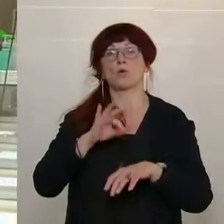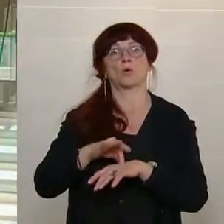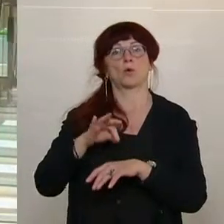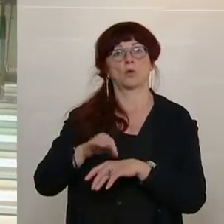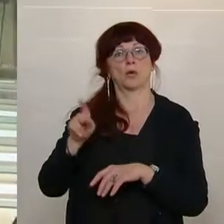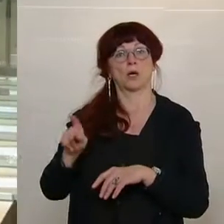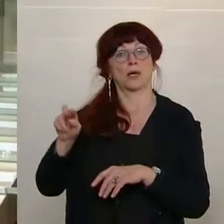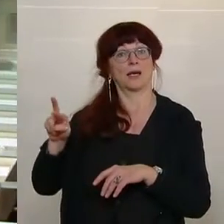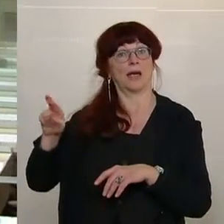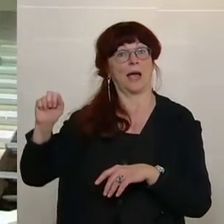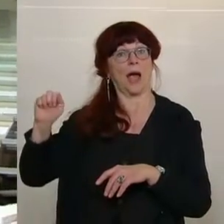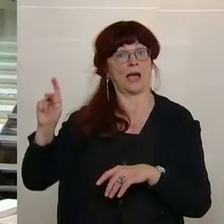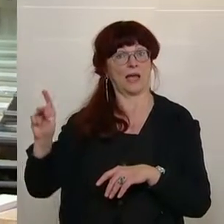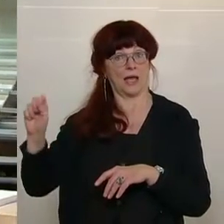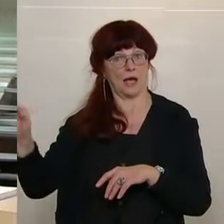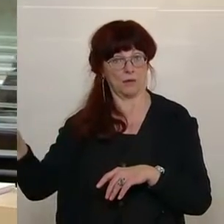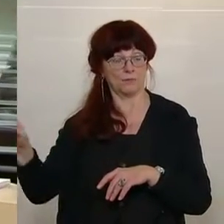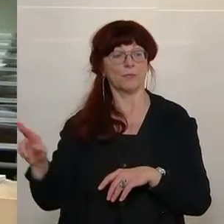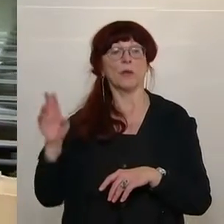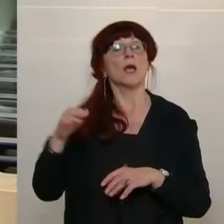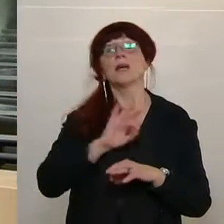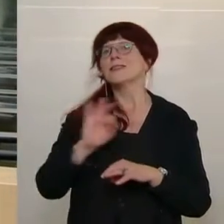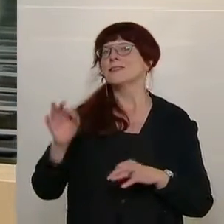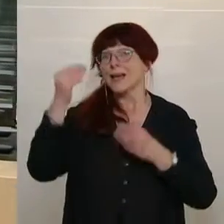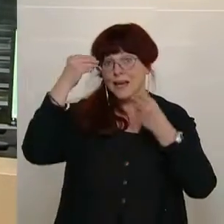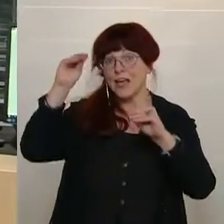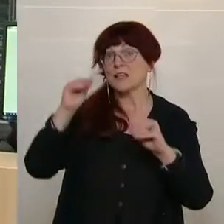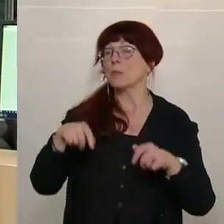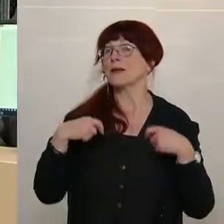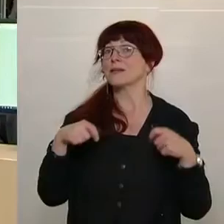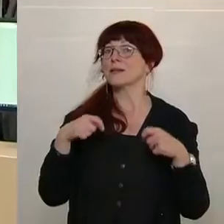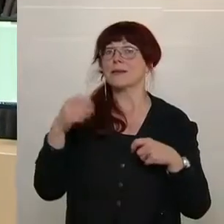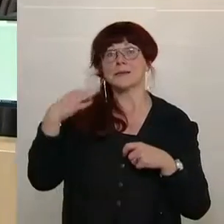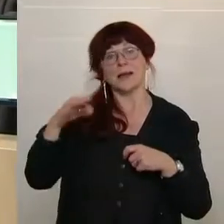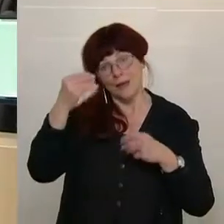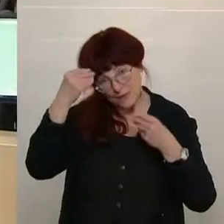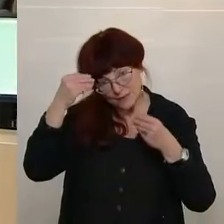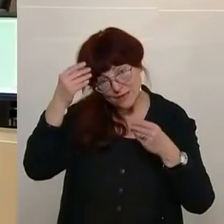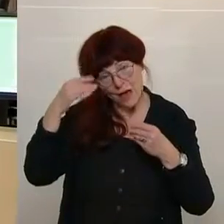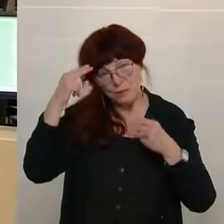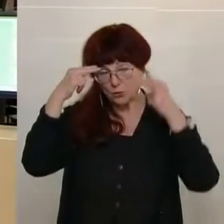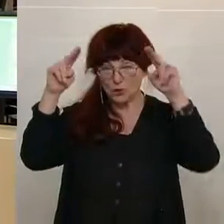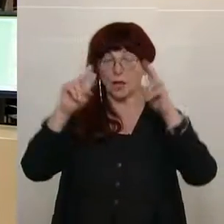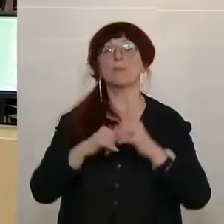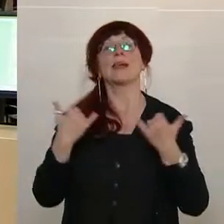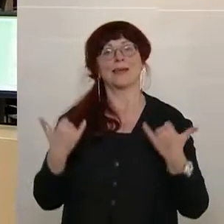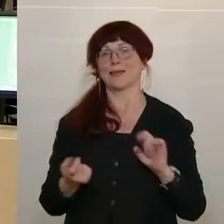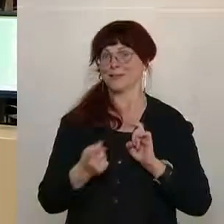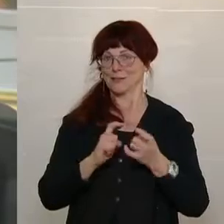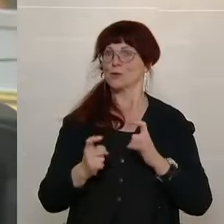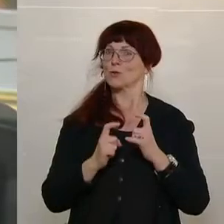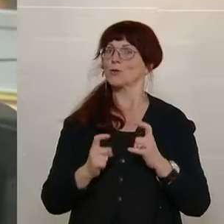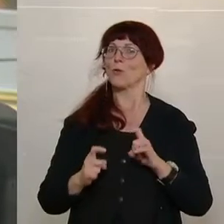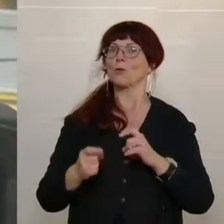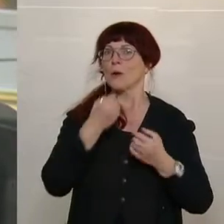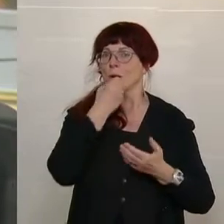Der Schlusswort hat die Präsidentin Margit Kraker. Sehr geehrte Damen und Herren, Hohes Haus, zur Debatte steht der Bericht über die